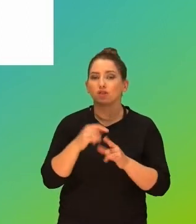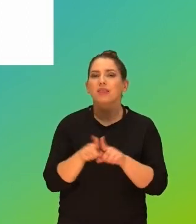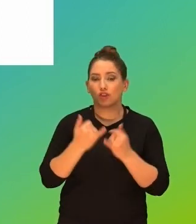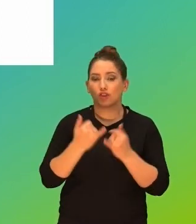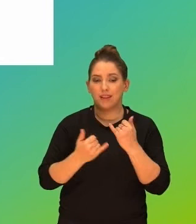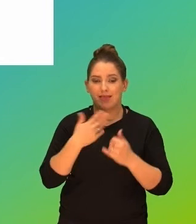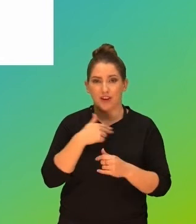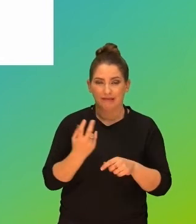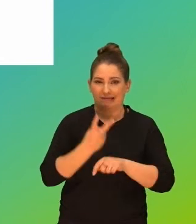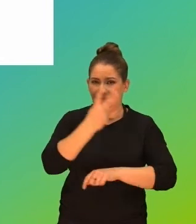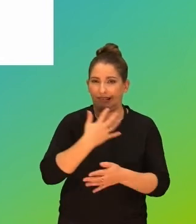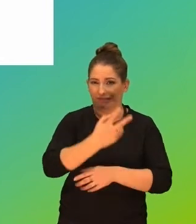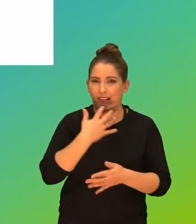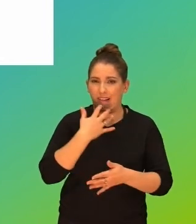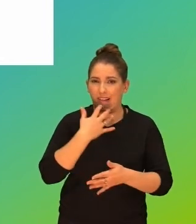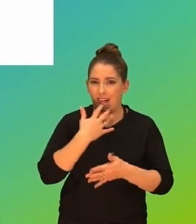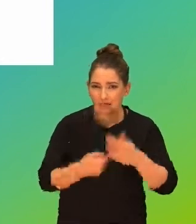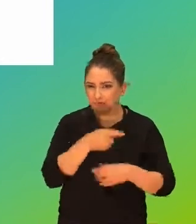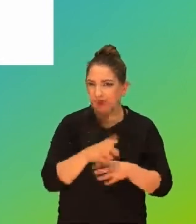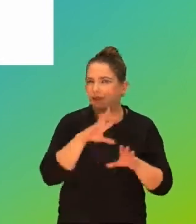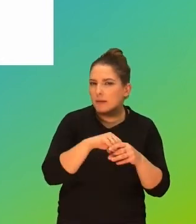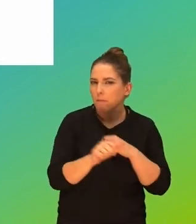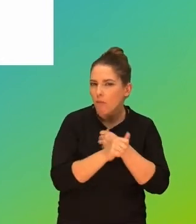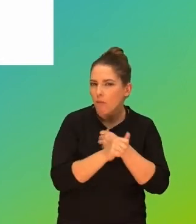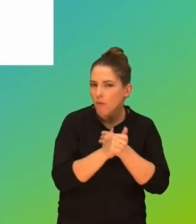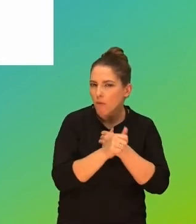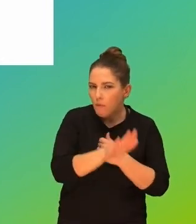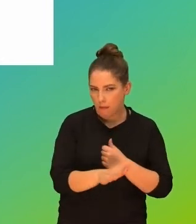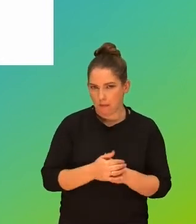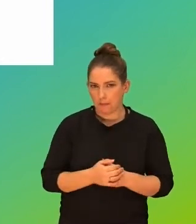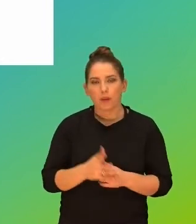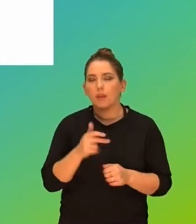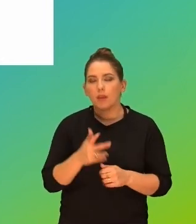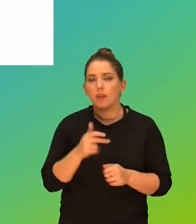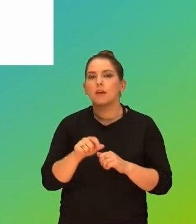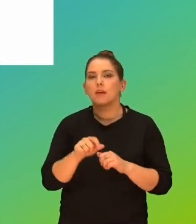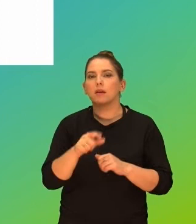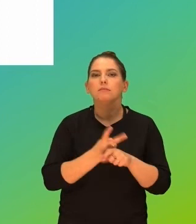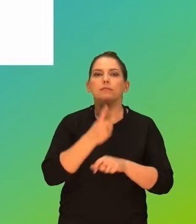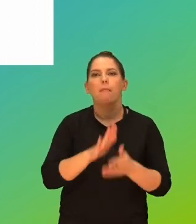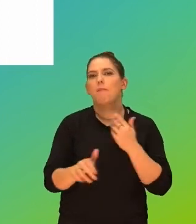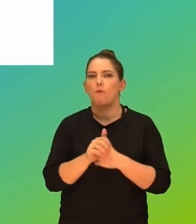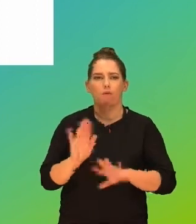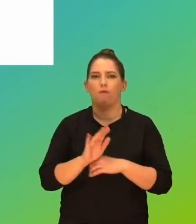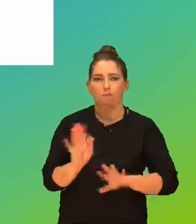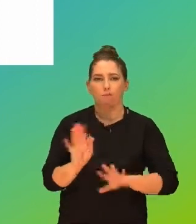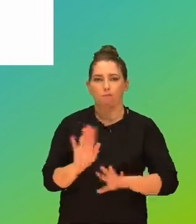jeżeli nasze dziecko nadużywa, to robi to z jakiegoś powodu. To nie jest tak, że nadużywa bez powodu. I jeżeli my nie damy